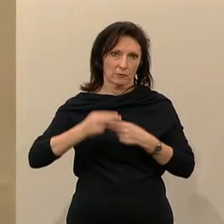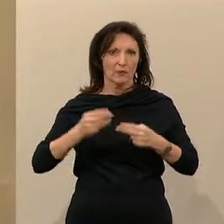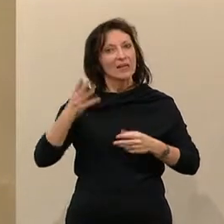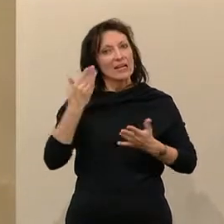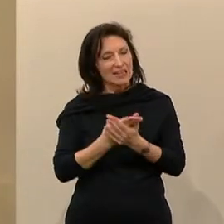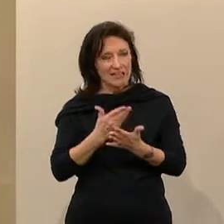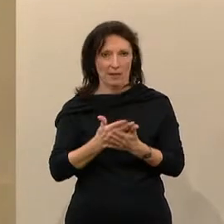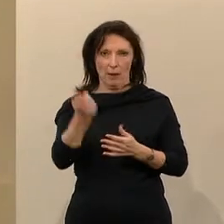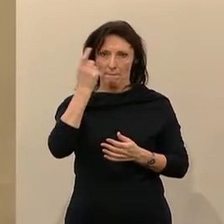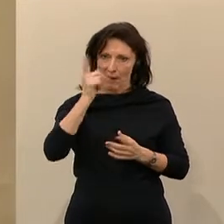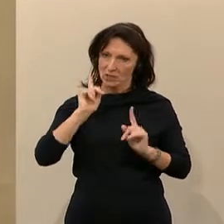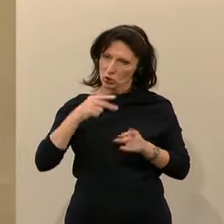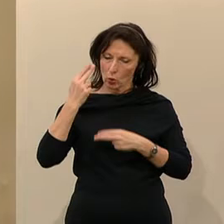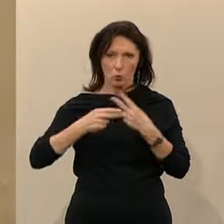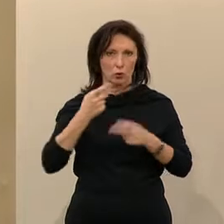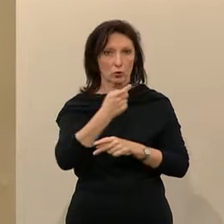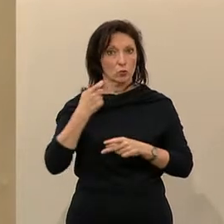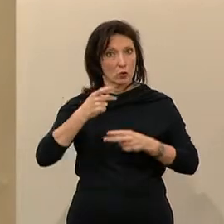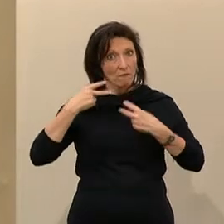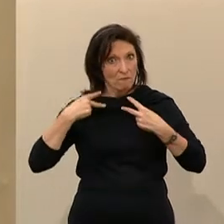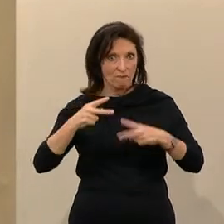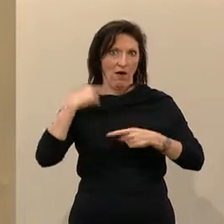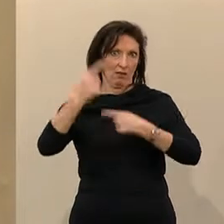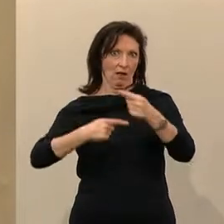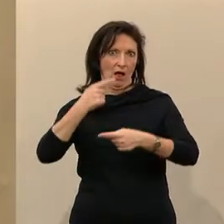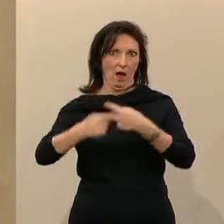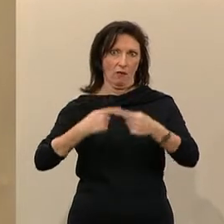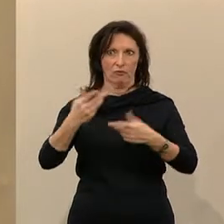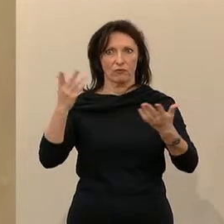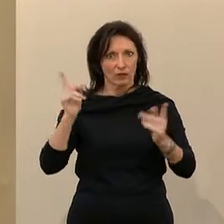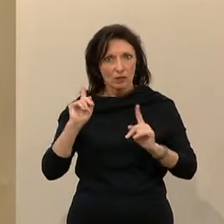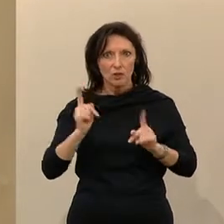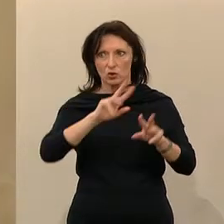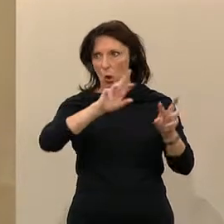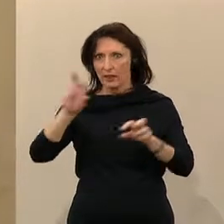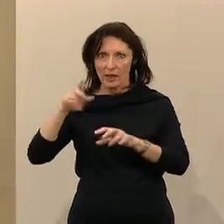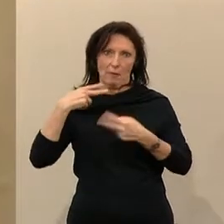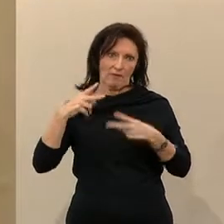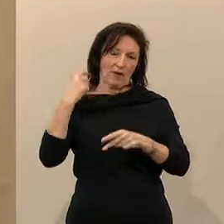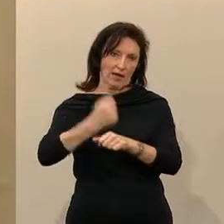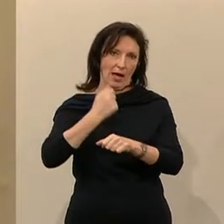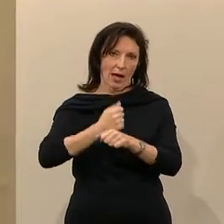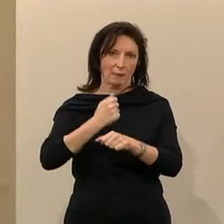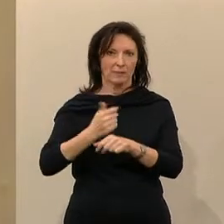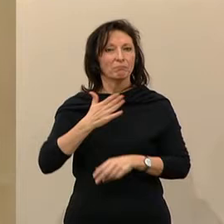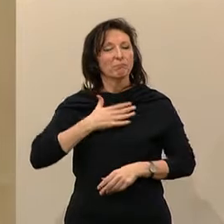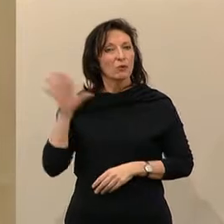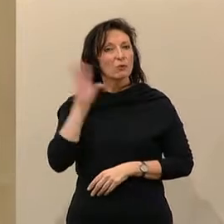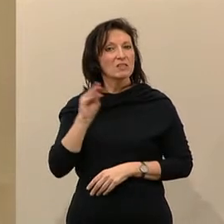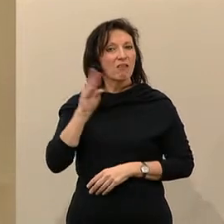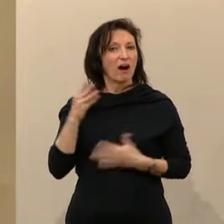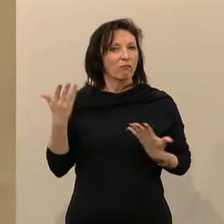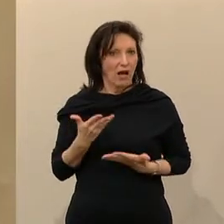Weiterführung, um diese Themenbereiche behandeln zu können, dezidiert aussprechen. Ja, die Befragung hat gezeigt, dass Missstände in der